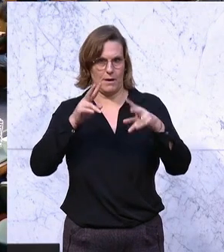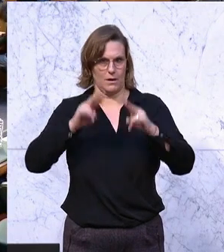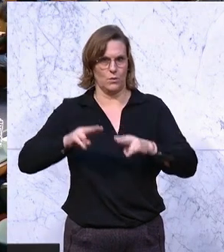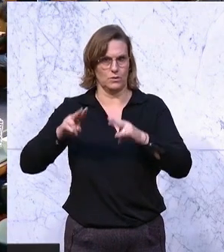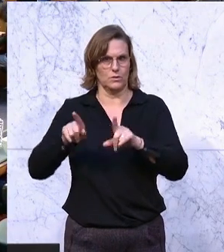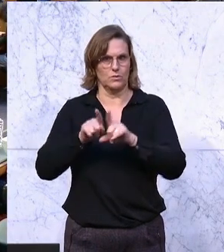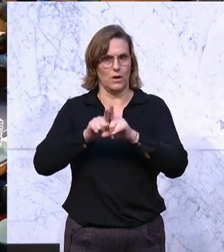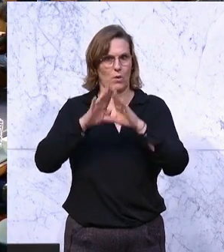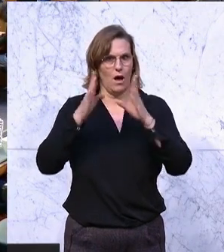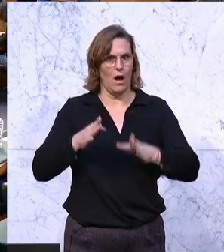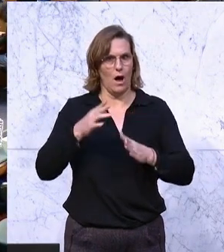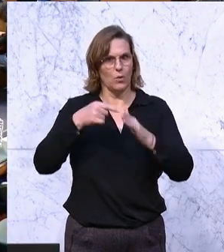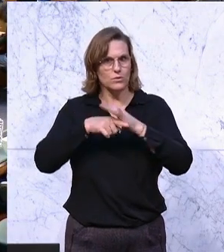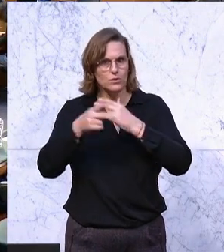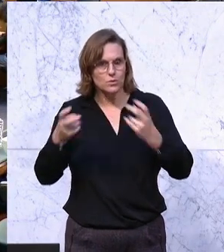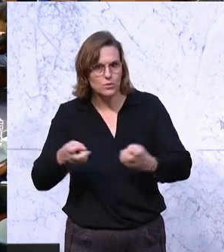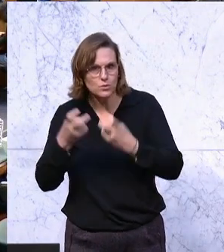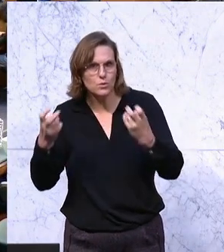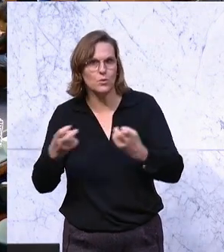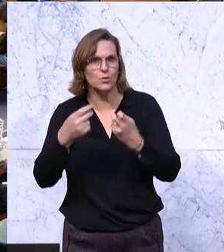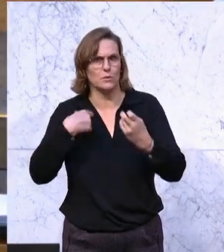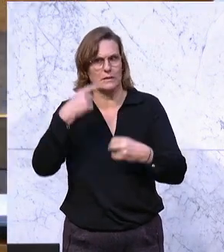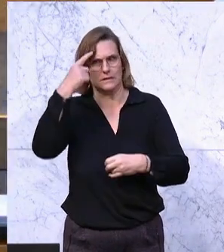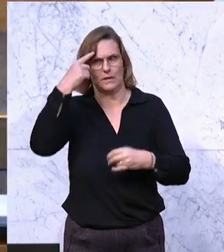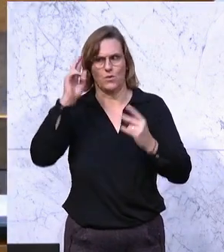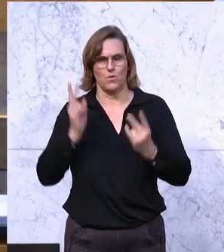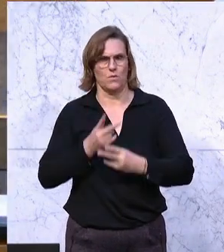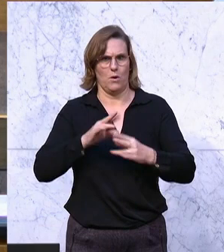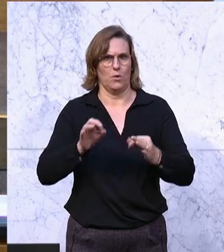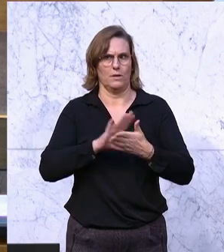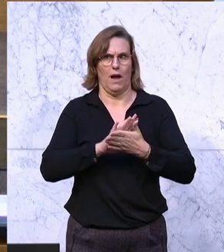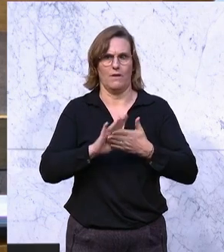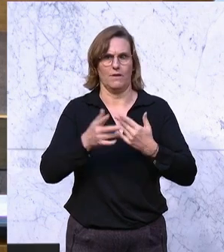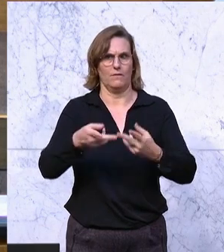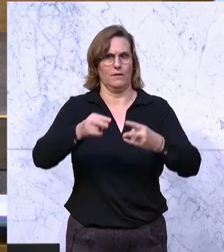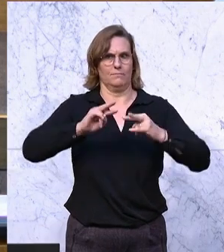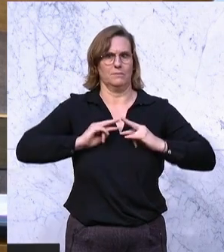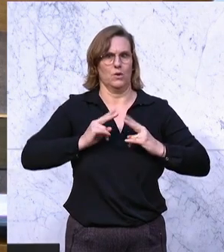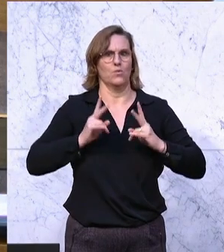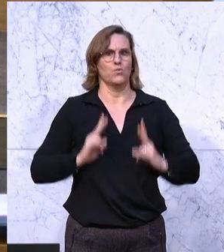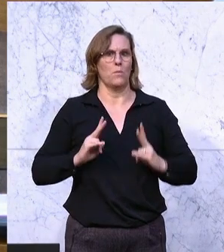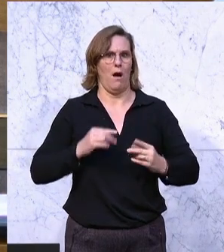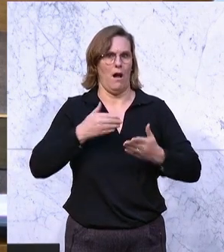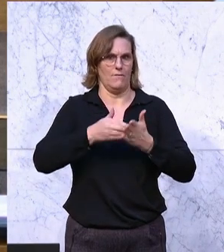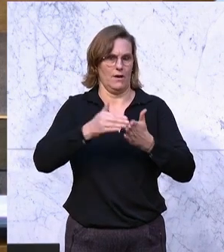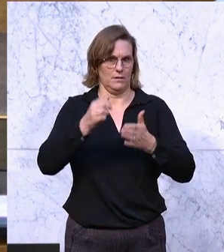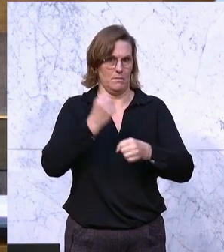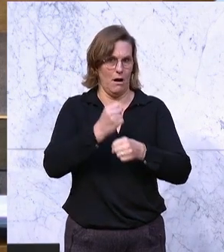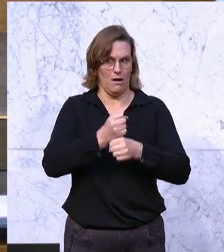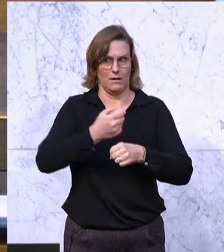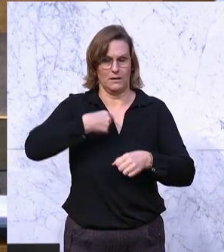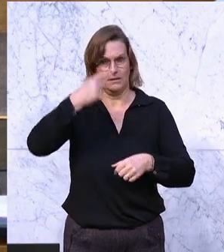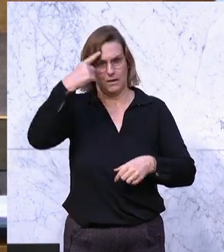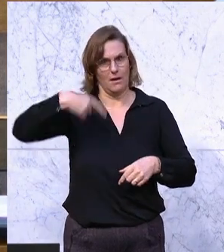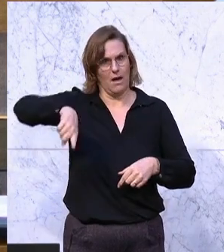um Hausdurchsuchungen und ich glaube, es macht es unmöglich für uns alle, dass wir heute einfach zur Tagesordnung übergehen. Ich denke, dass wir alle hier in